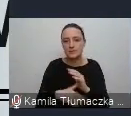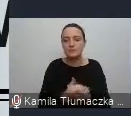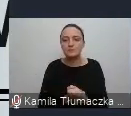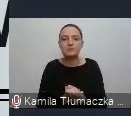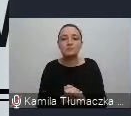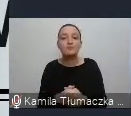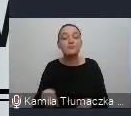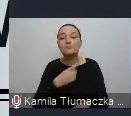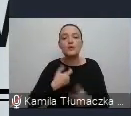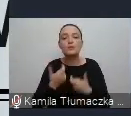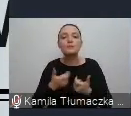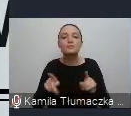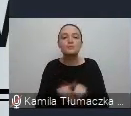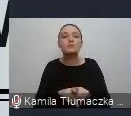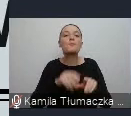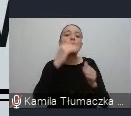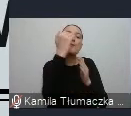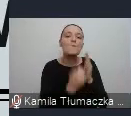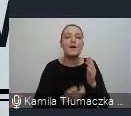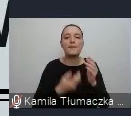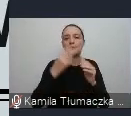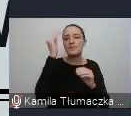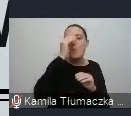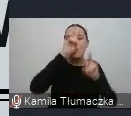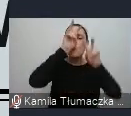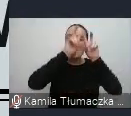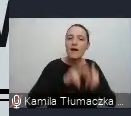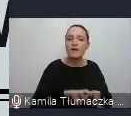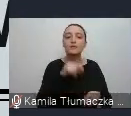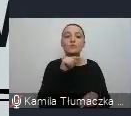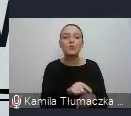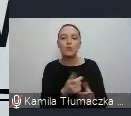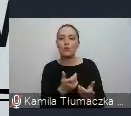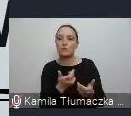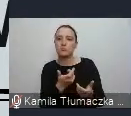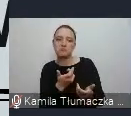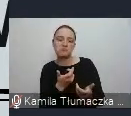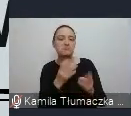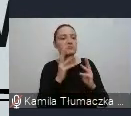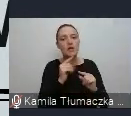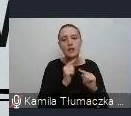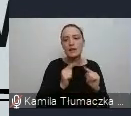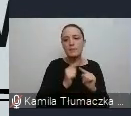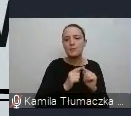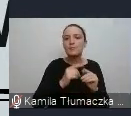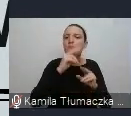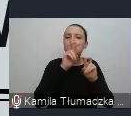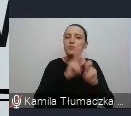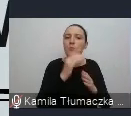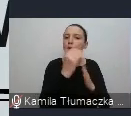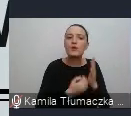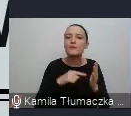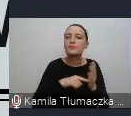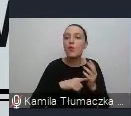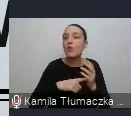Prowadzimy różnego rodzaju programy naukowo-badawcze i dużym takim elementem tych programów są również